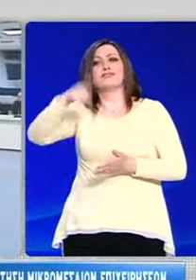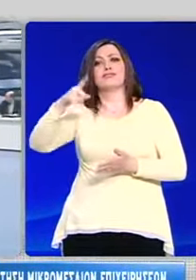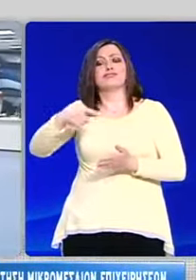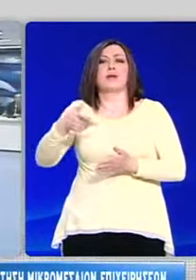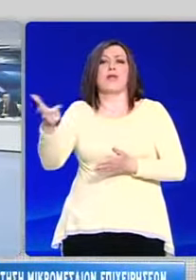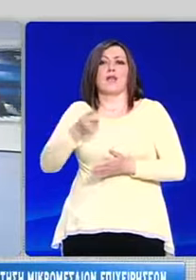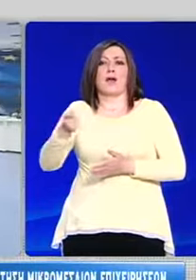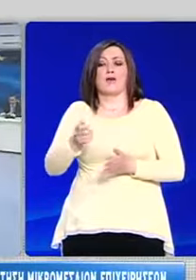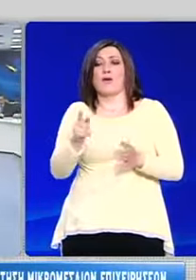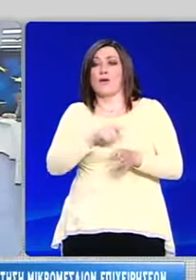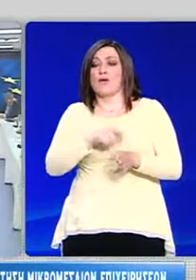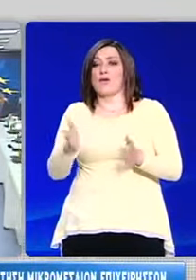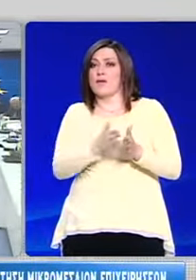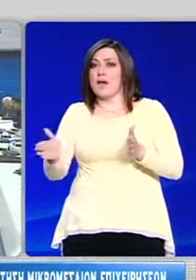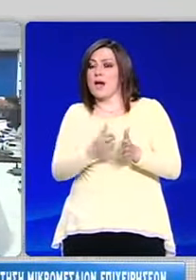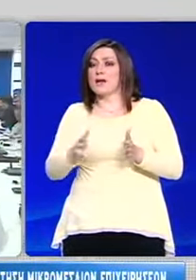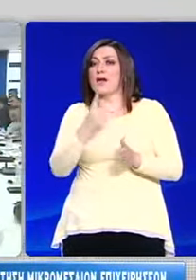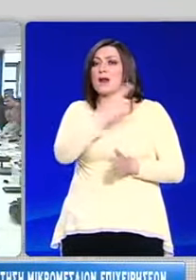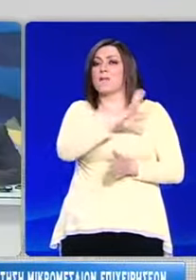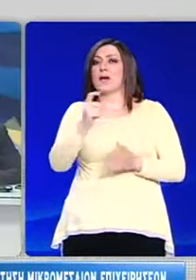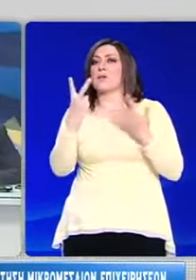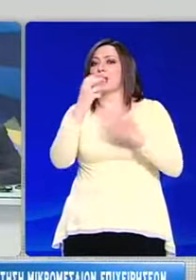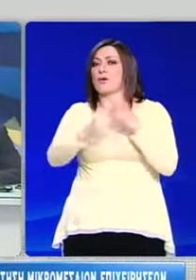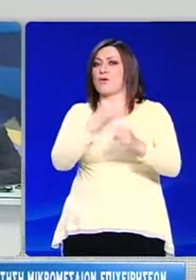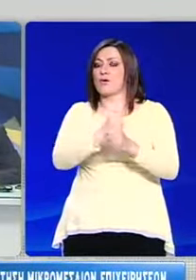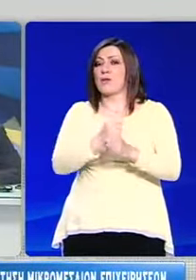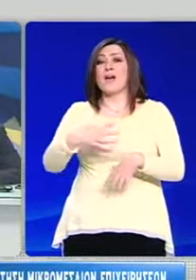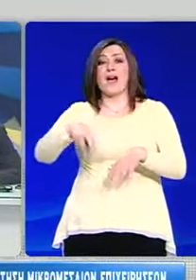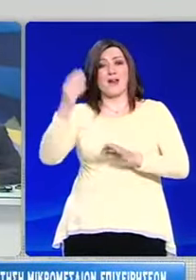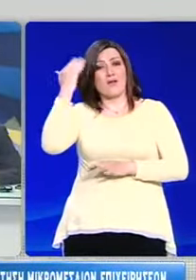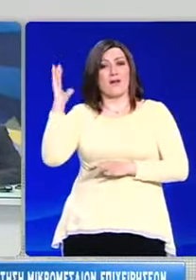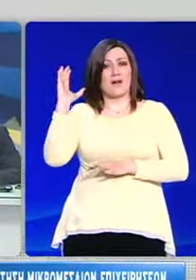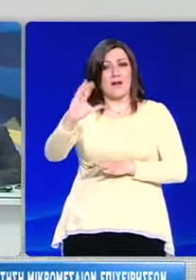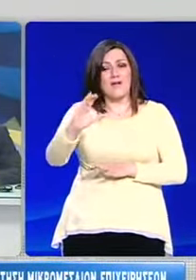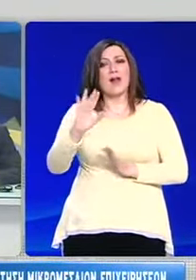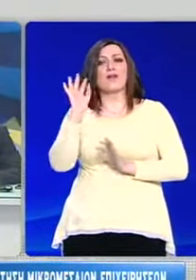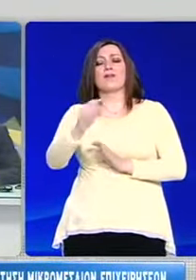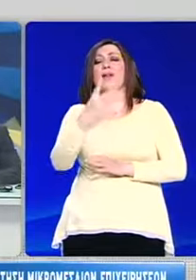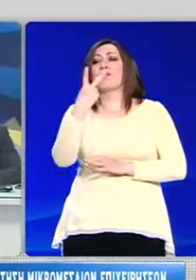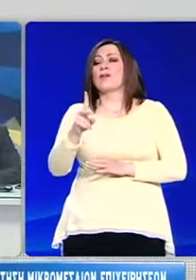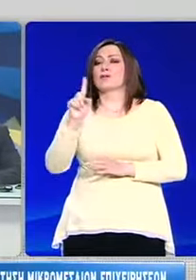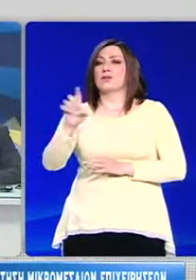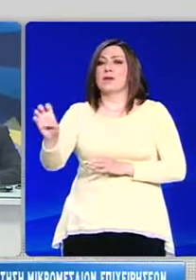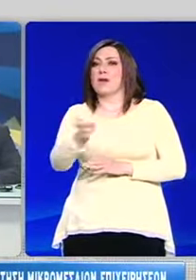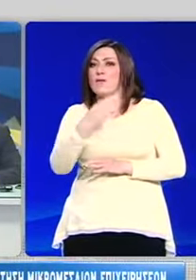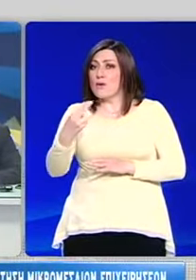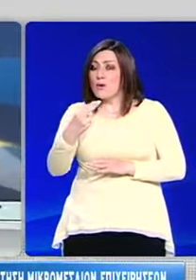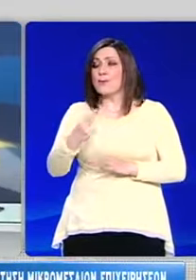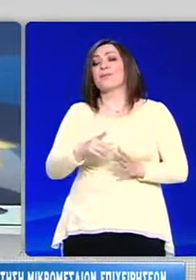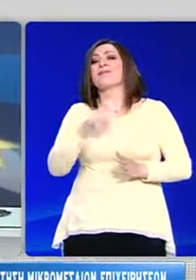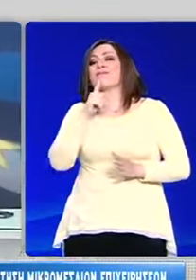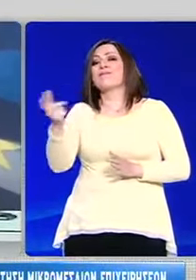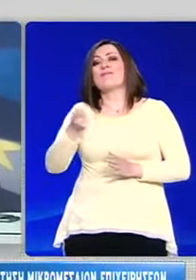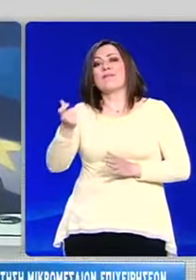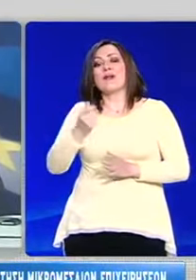τη διάρκειά τους να κειμένεται από ένα έως σε πτά έτη. Το αρχικό κεφάλαιο που θα διατεθεί θα ανέλθει στα 200 εκατομμύρια ευρώ. Στα